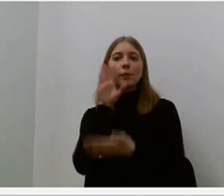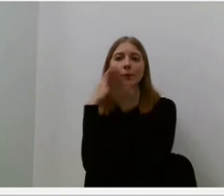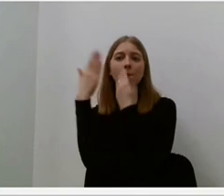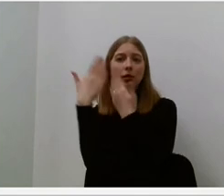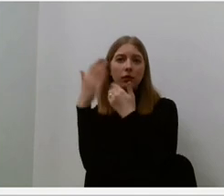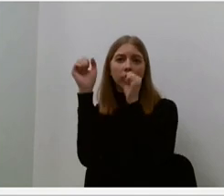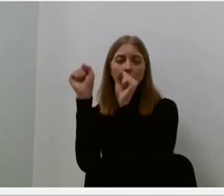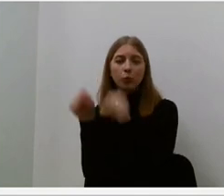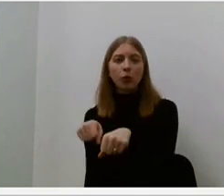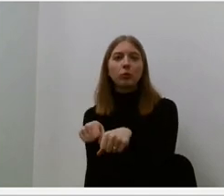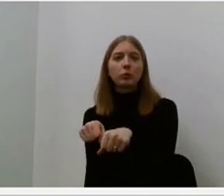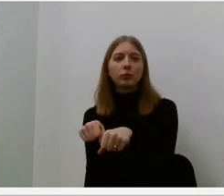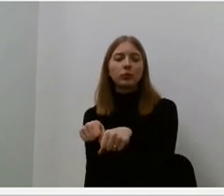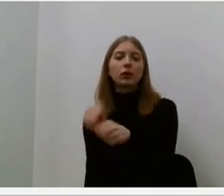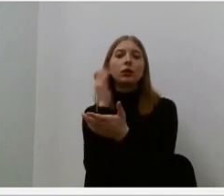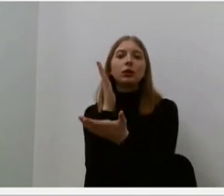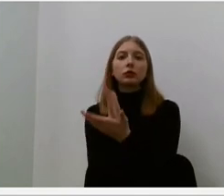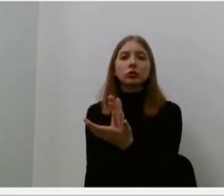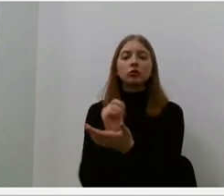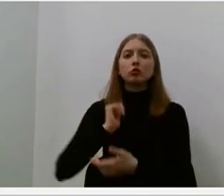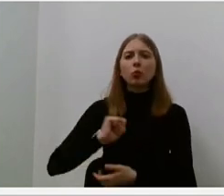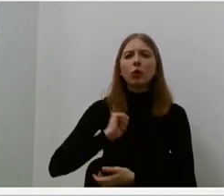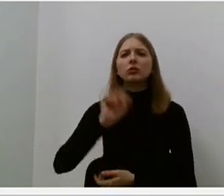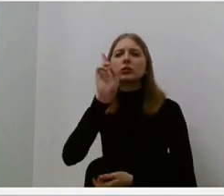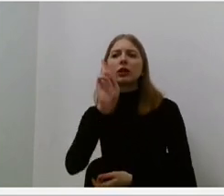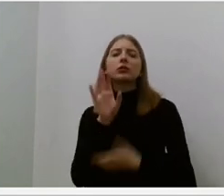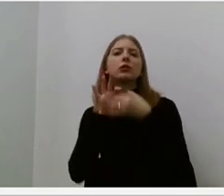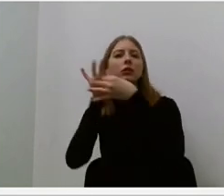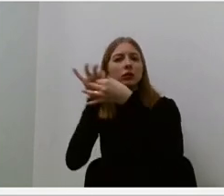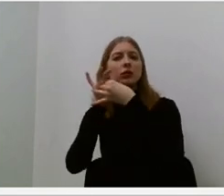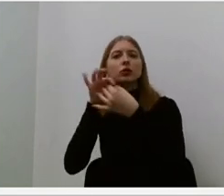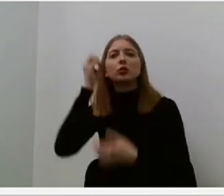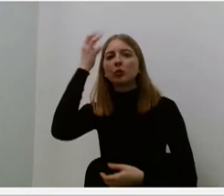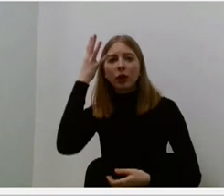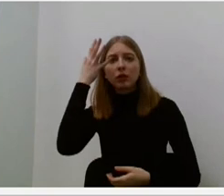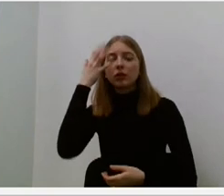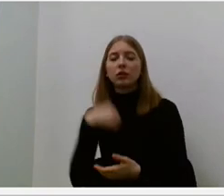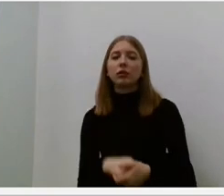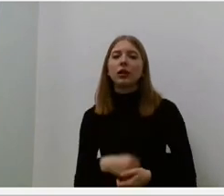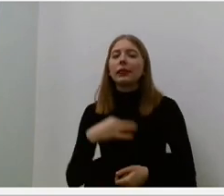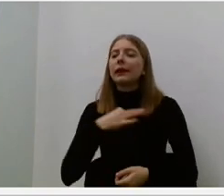kurie leidžia surasti ryšį, kai atstumas yra nepaprastai didelis.